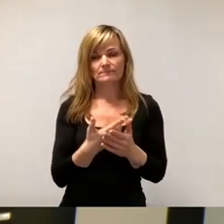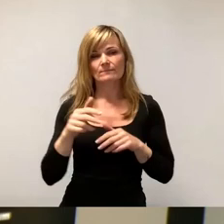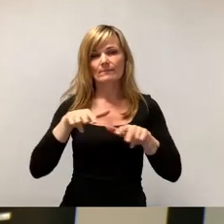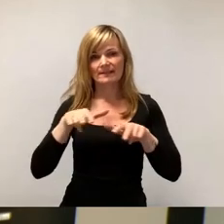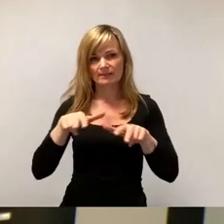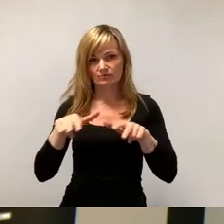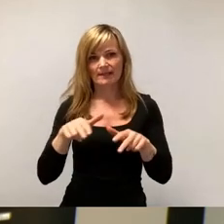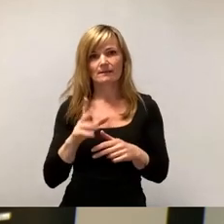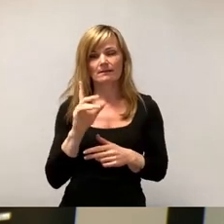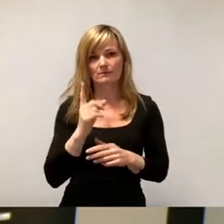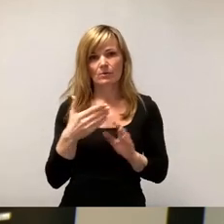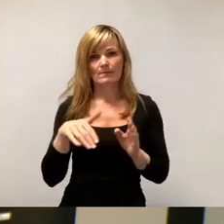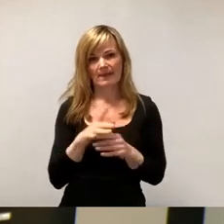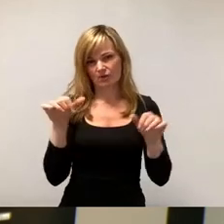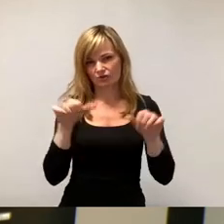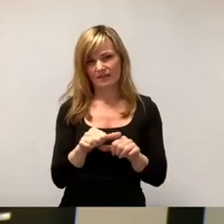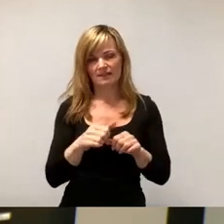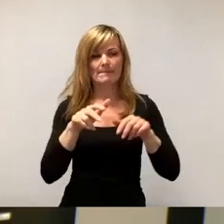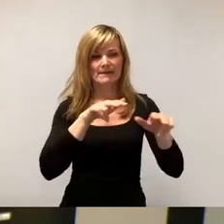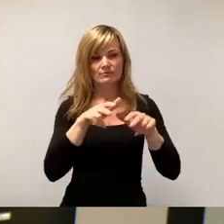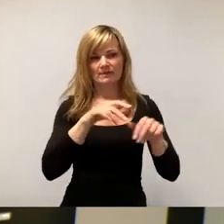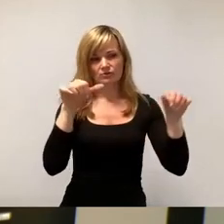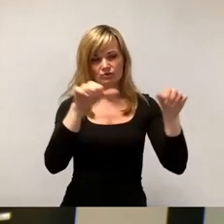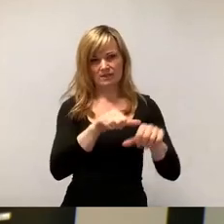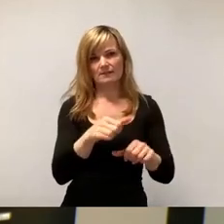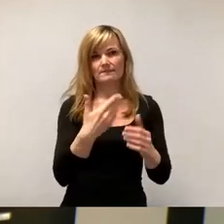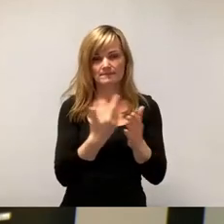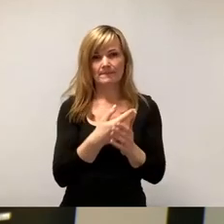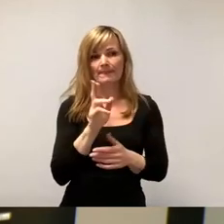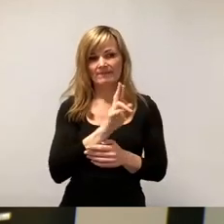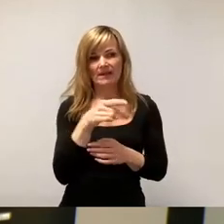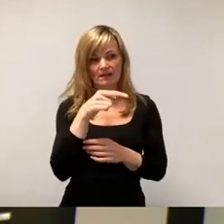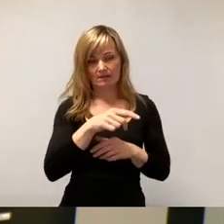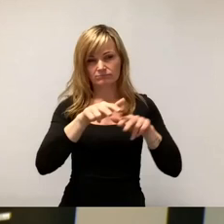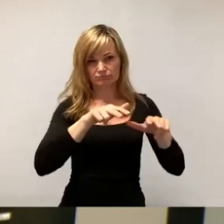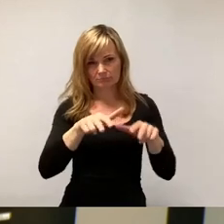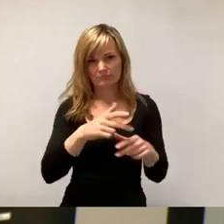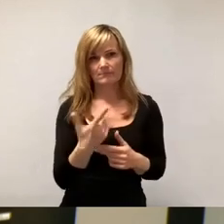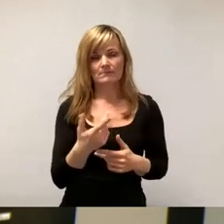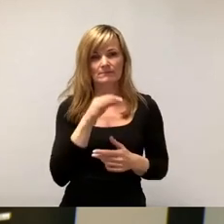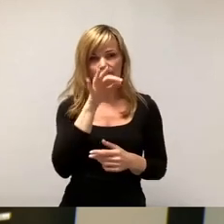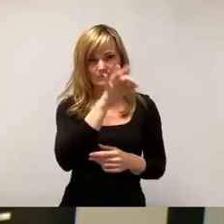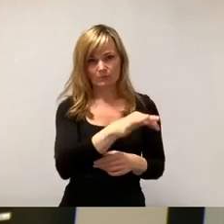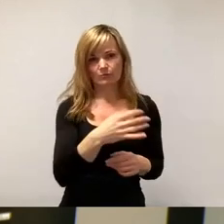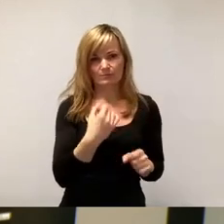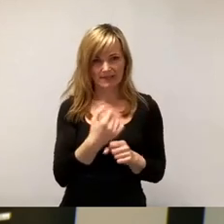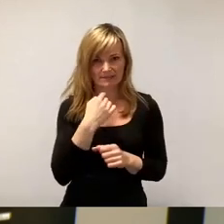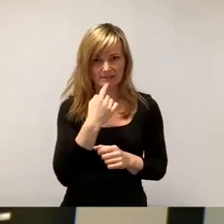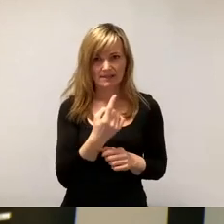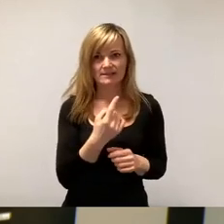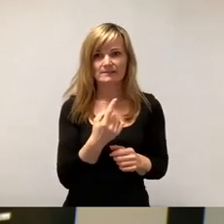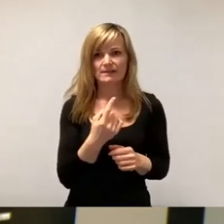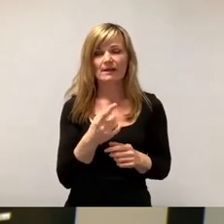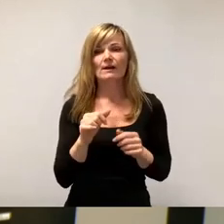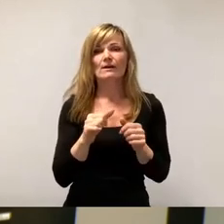noch grottenschlechter wäre. Da habt ihr ja den Leuten, die das betrieben, habt ihr noch einen Bärendienst erwiesen, der mir gesagt hat, Verluste